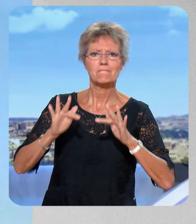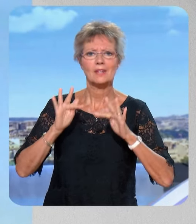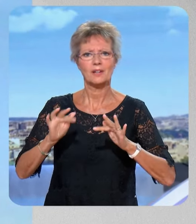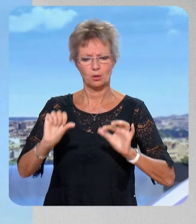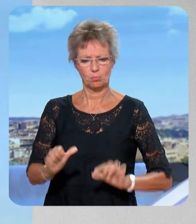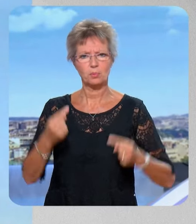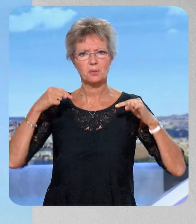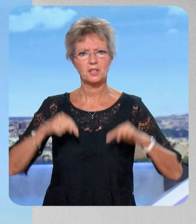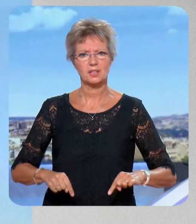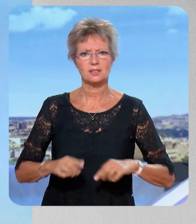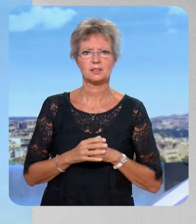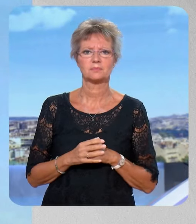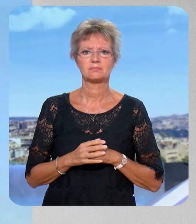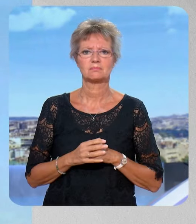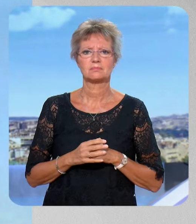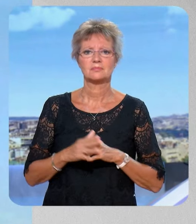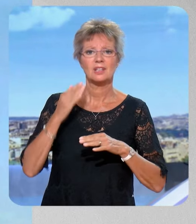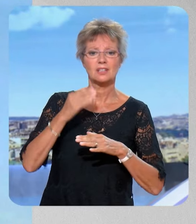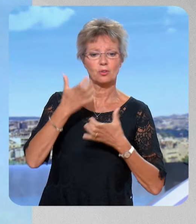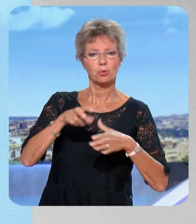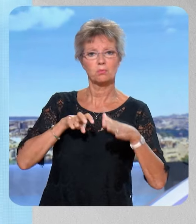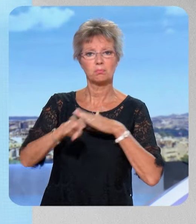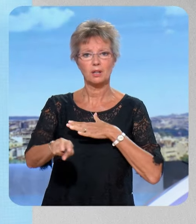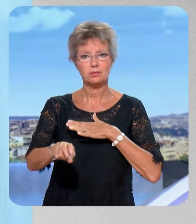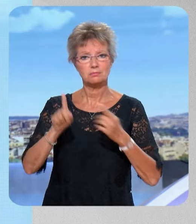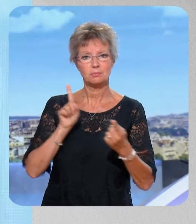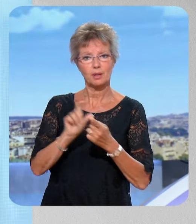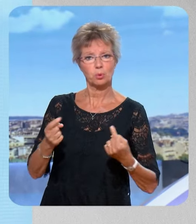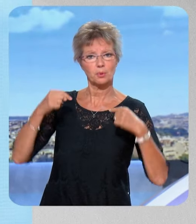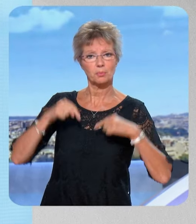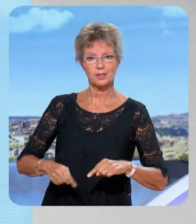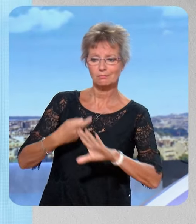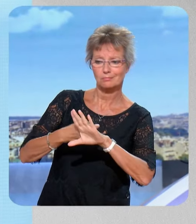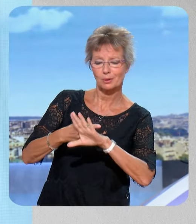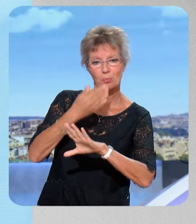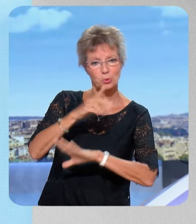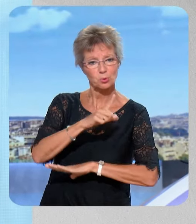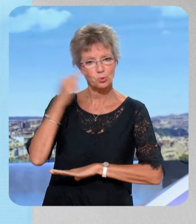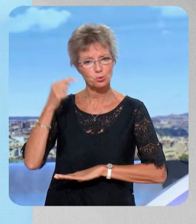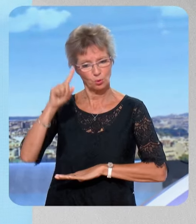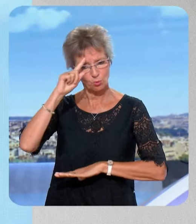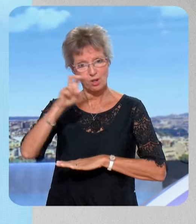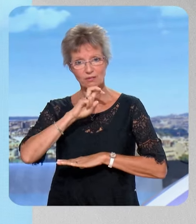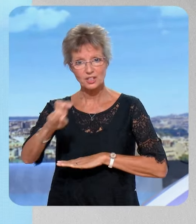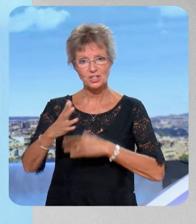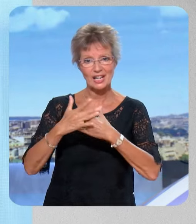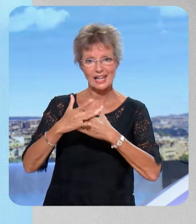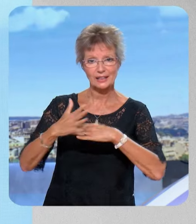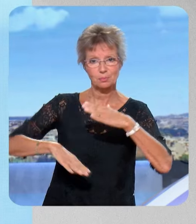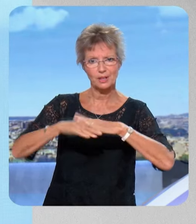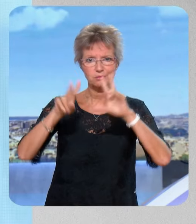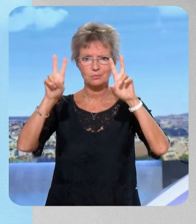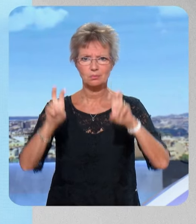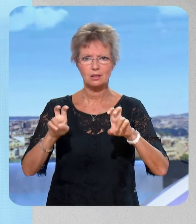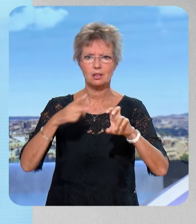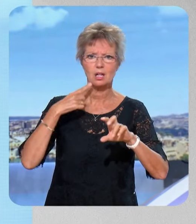Premier ministre. Vous avez l'intention d'aller à Matignon directement, toquer à la porte, dire bonjour monsieur pour chercher ce qu'on appelle les lettres plafond, des documents évidemment qui sont